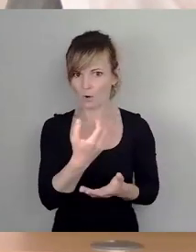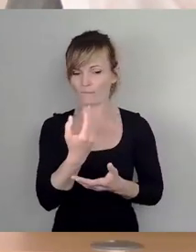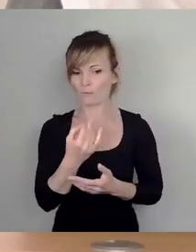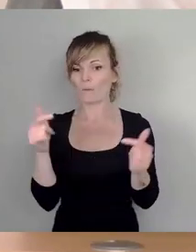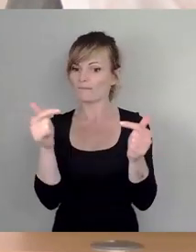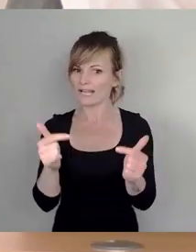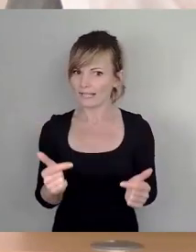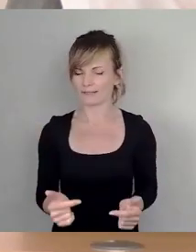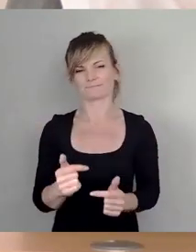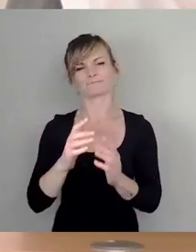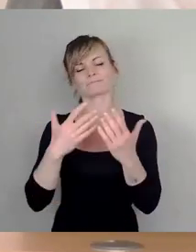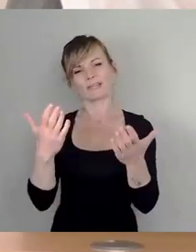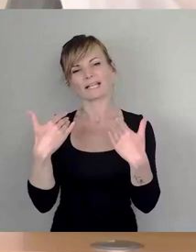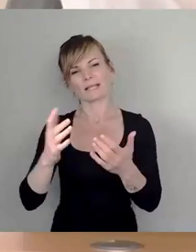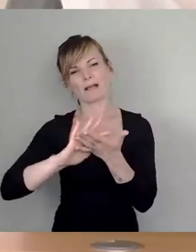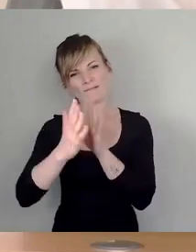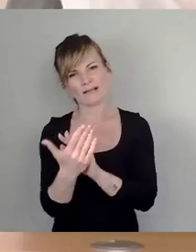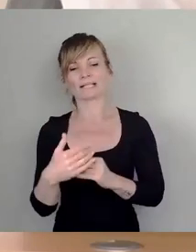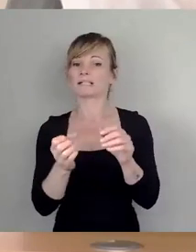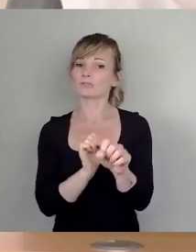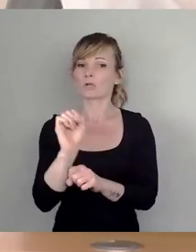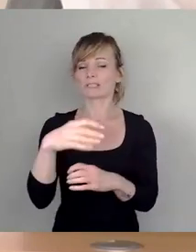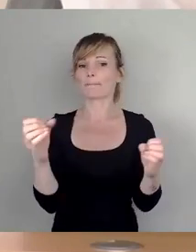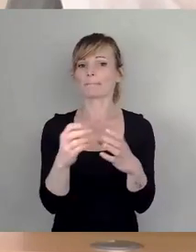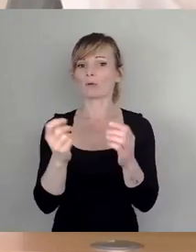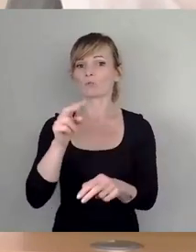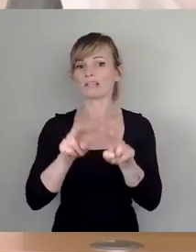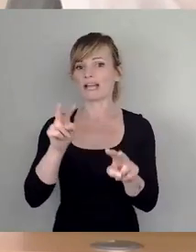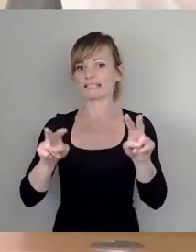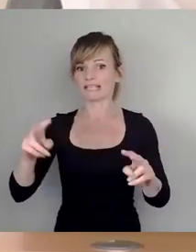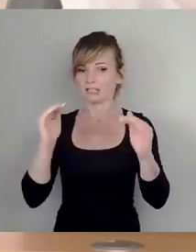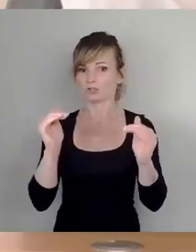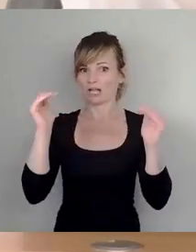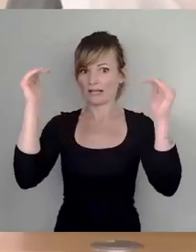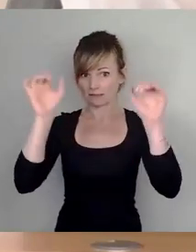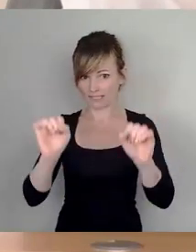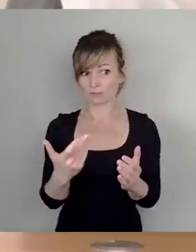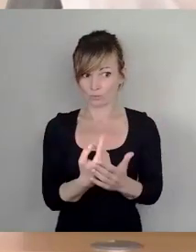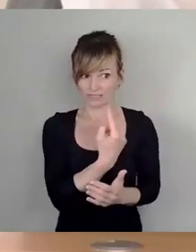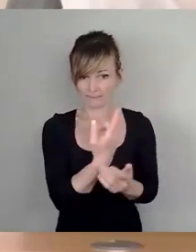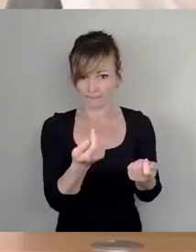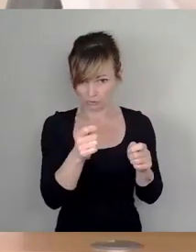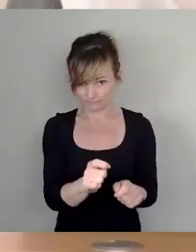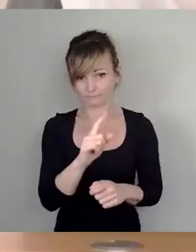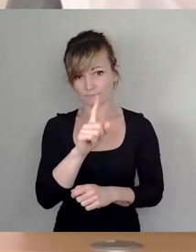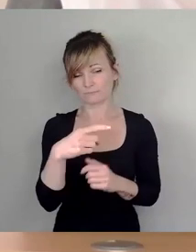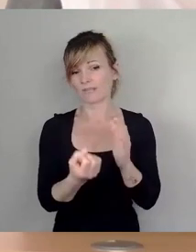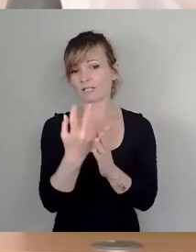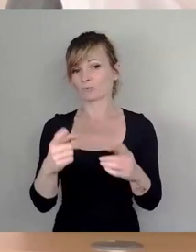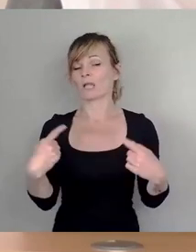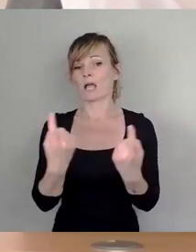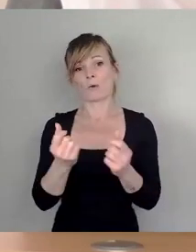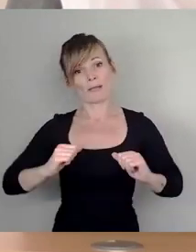trotzdem die Biodiversität steigern, wie sie es beschlossen haben und die eben Naturraum auch erlebbar machen. Für alle